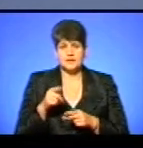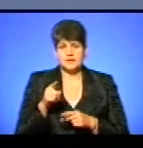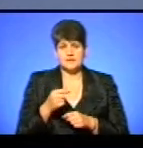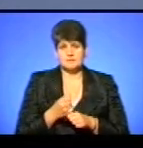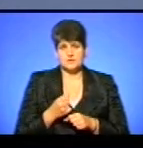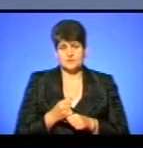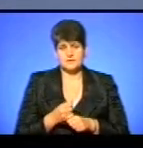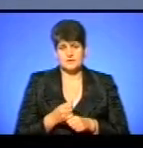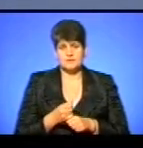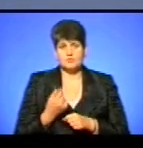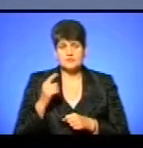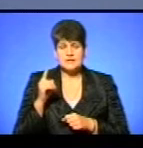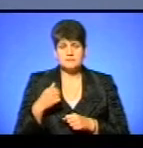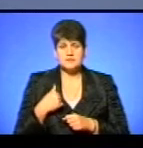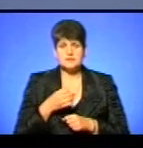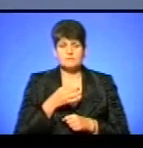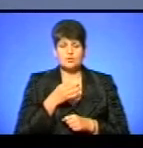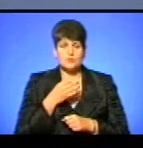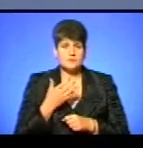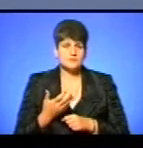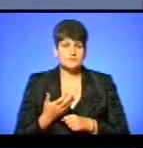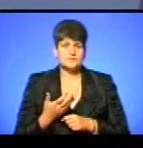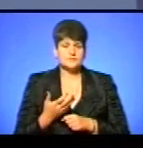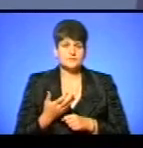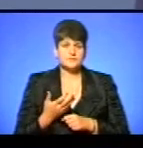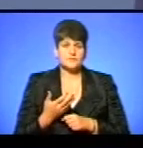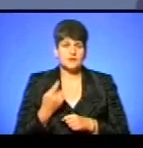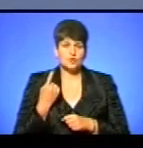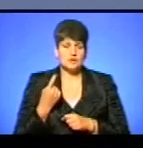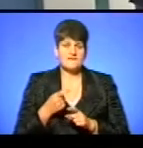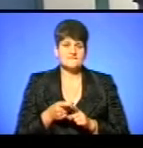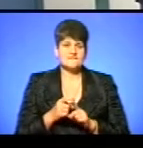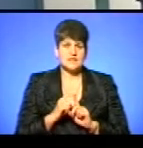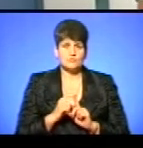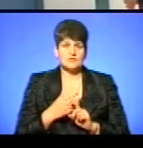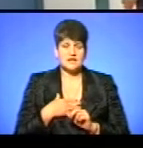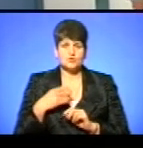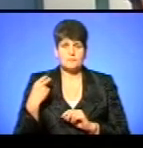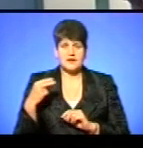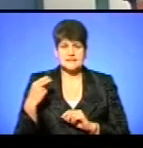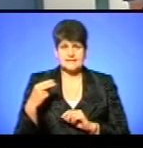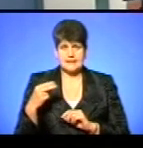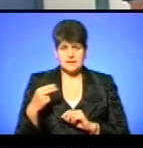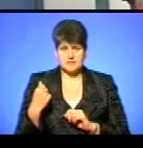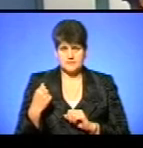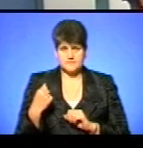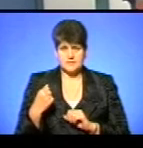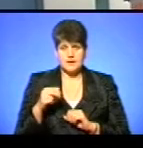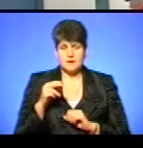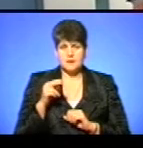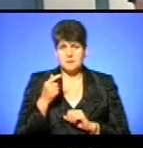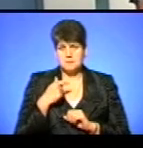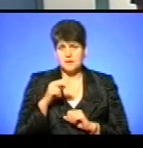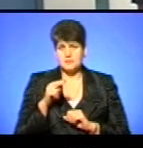працювати. Бо, знаєте, мені сподобалася дуже одна відповідь нашого президента, пана Петра